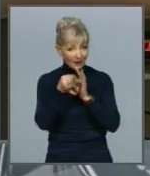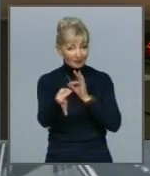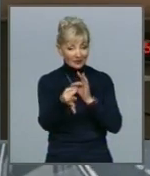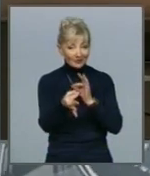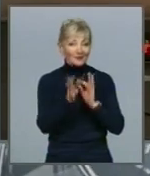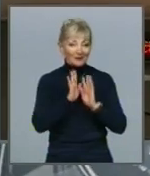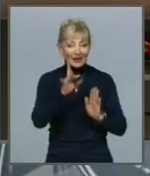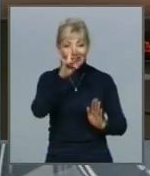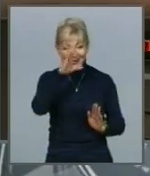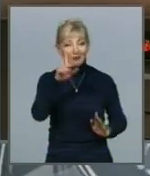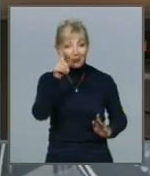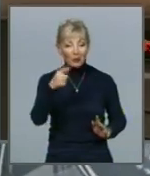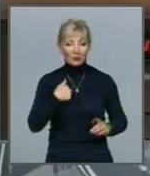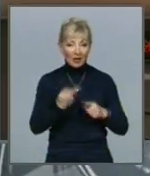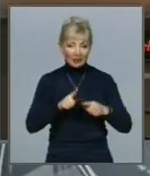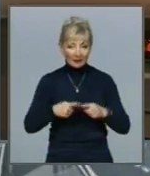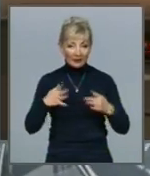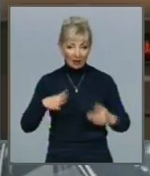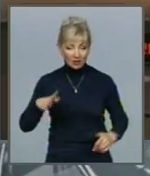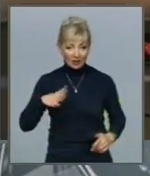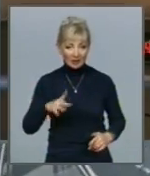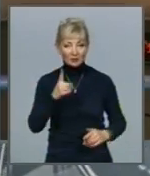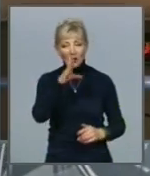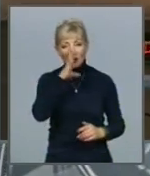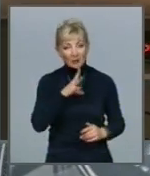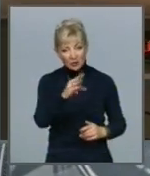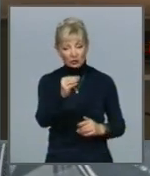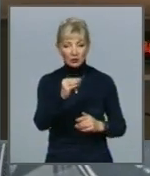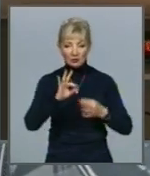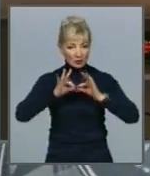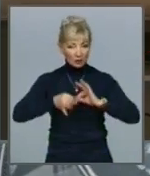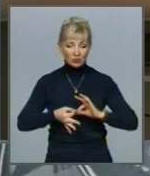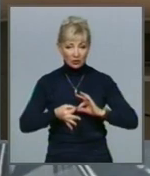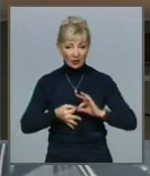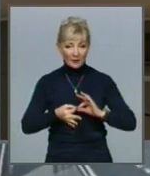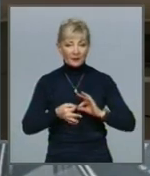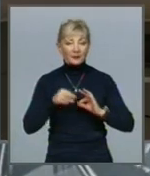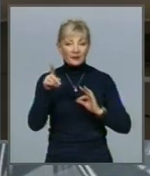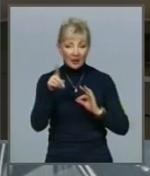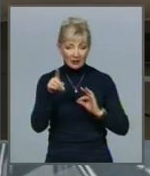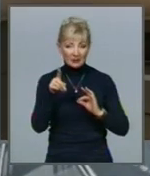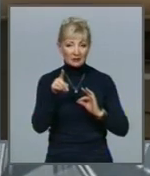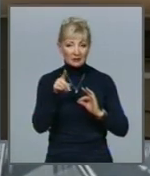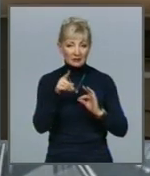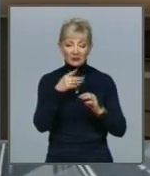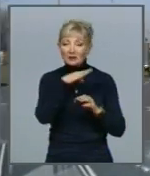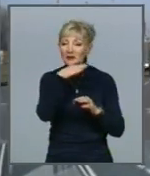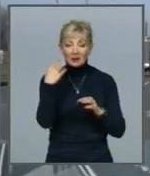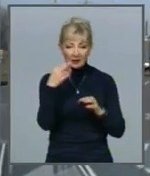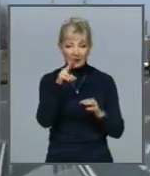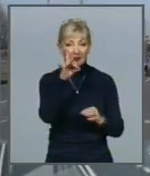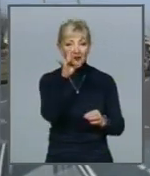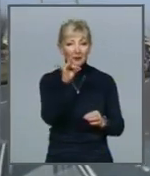цього дождались, тому що с маршрутками сложно. Вони пригородні не хочуть у нас останавливаться